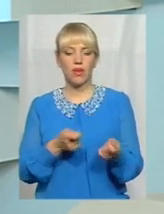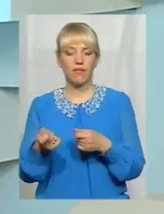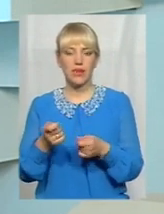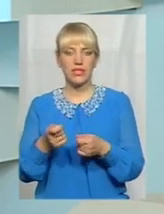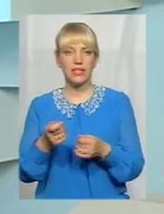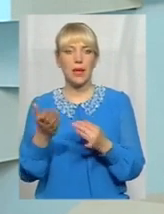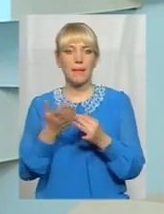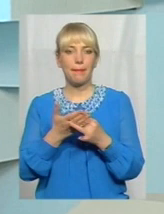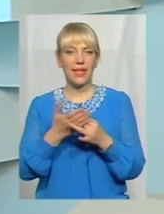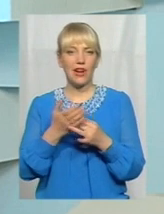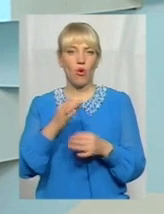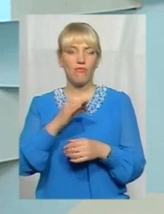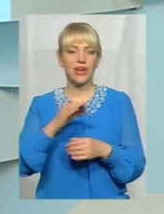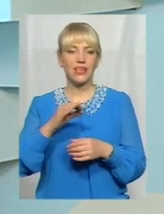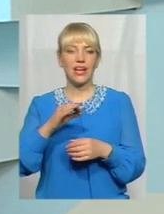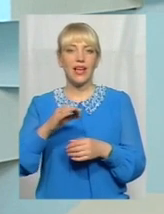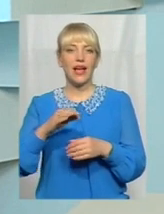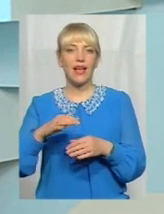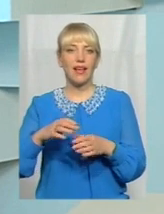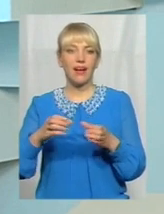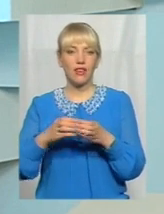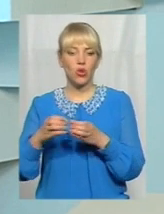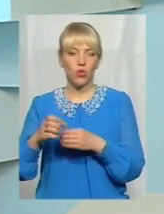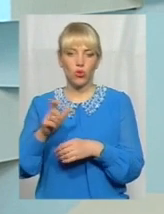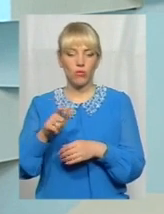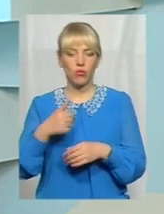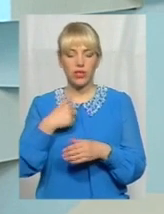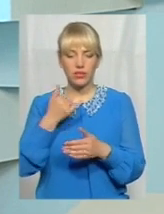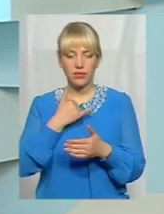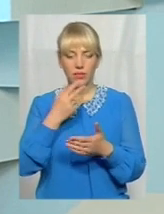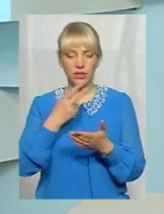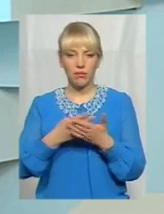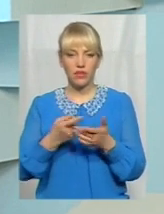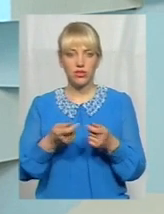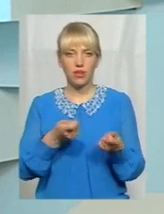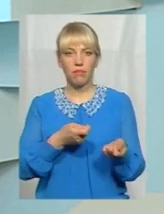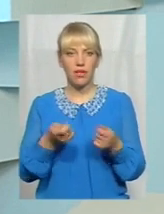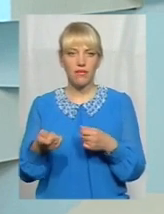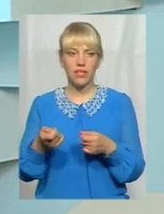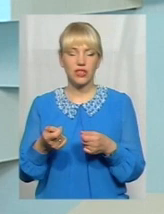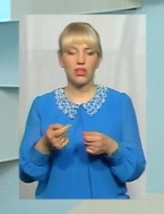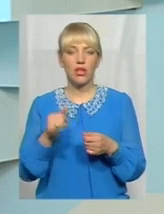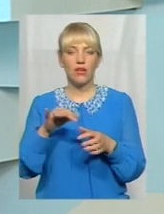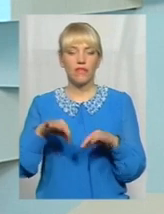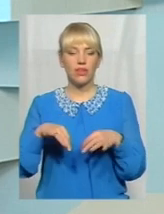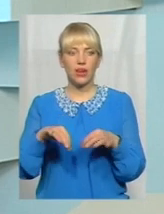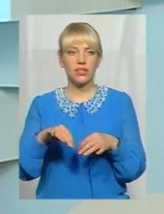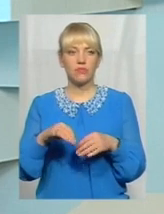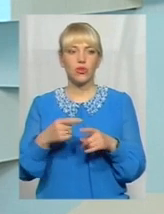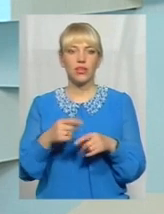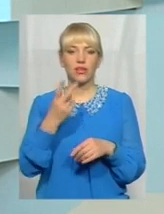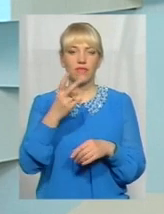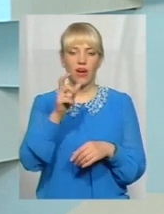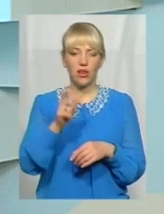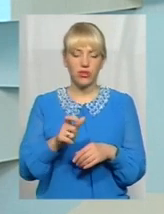категорій громадян, то у нас передбачено перевезення в одному транспортному засобі, в малогабаритному два пасажири, в